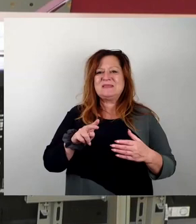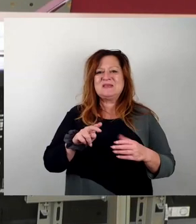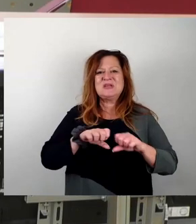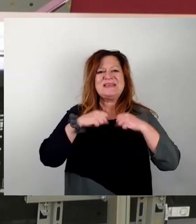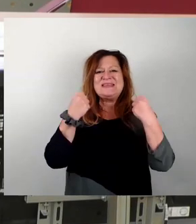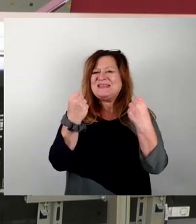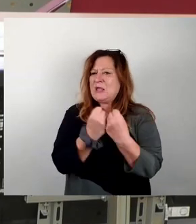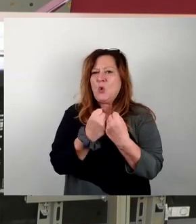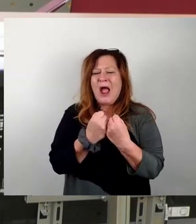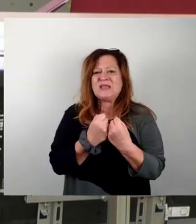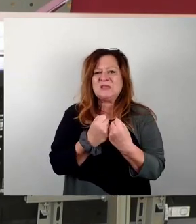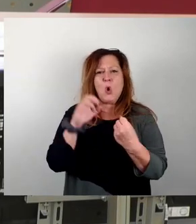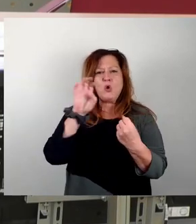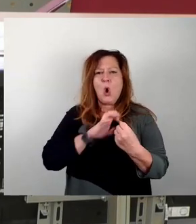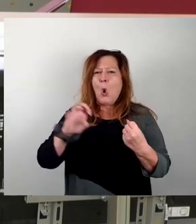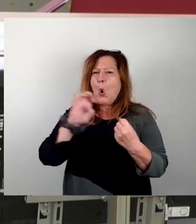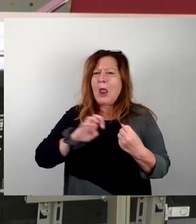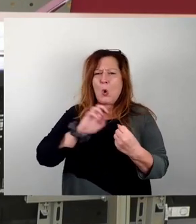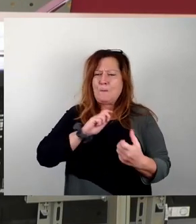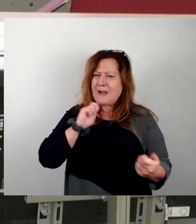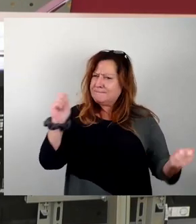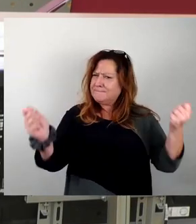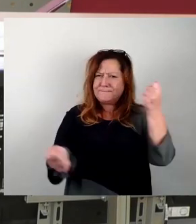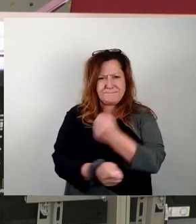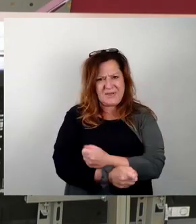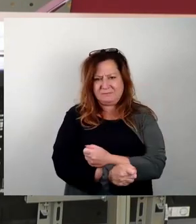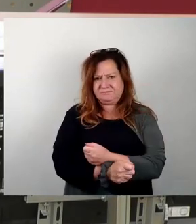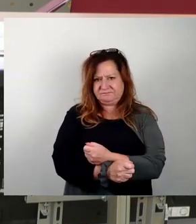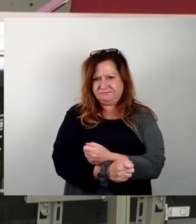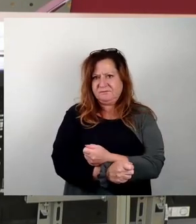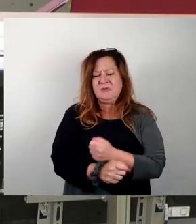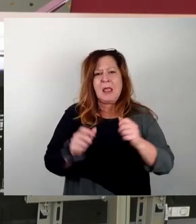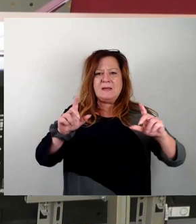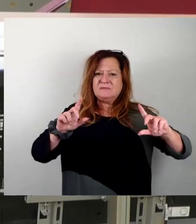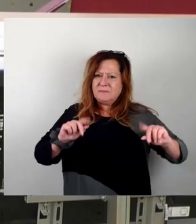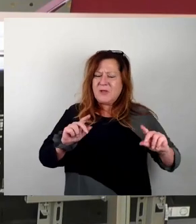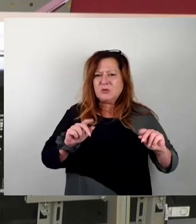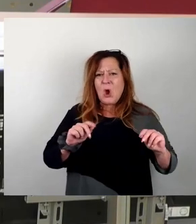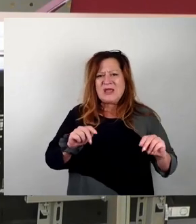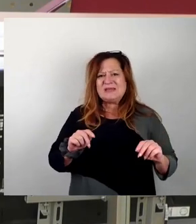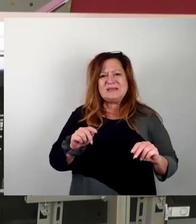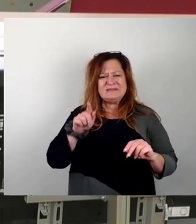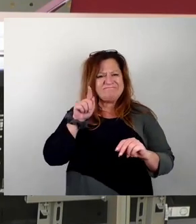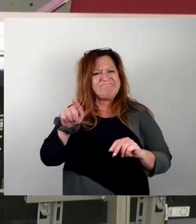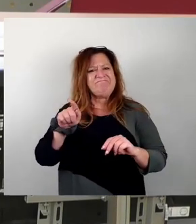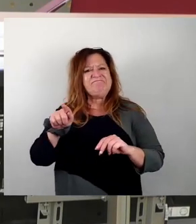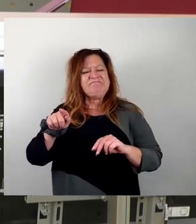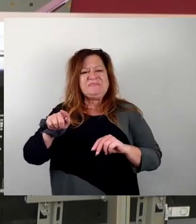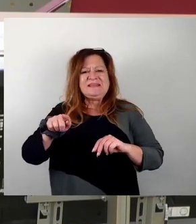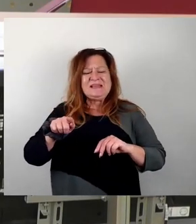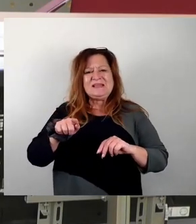veränderte Lage, die eben dadurch gekennzeichnet ist, dass ein imperialistisches Regime auf jegliche